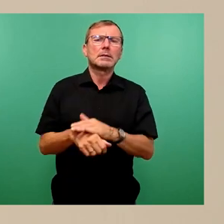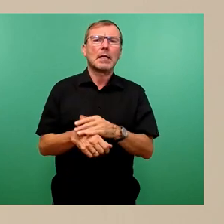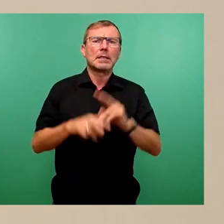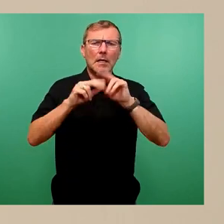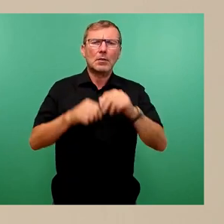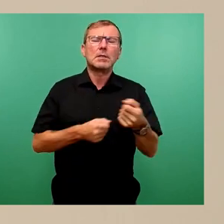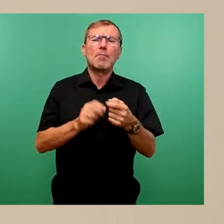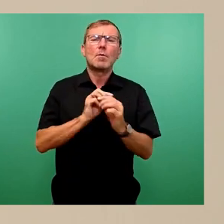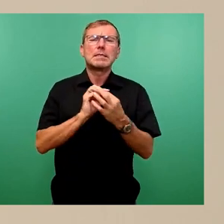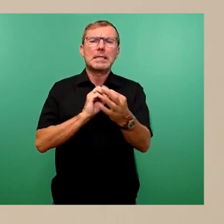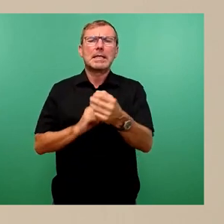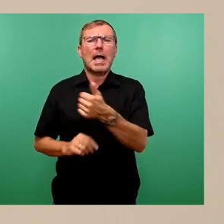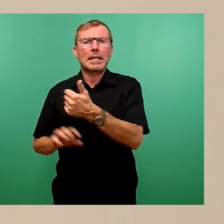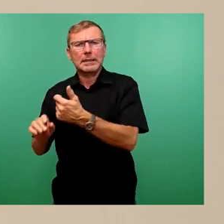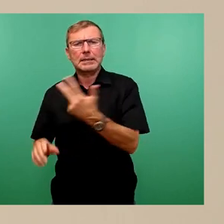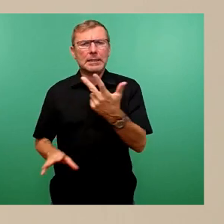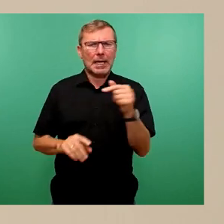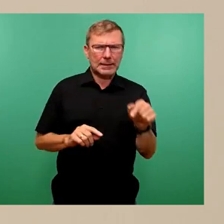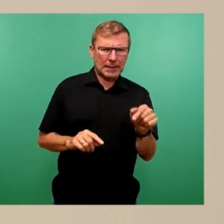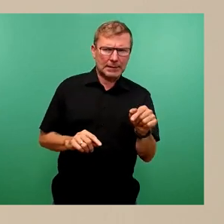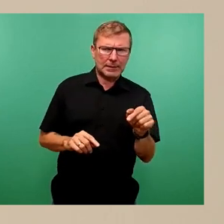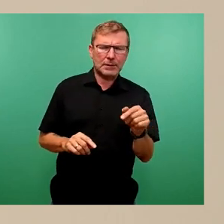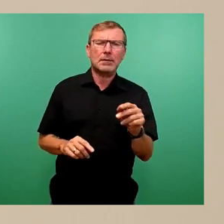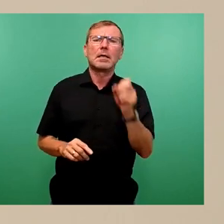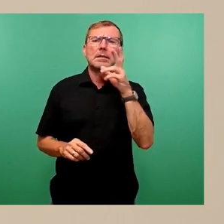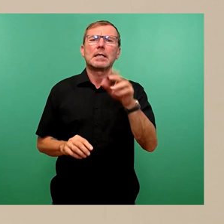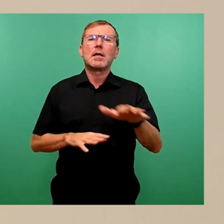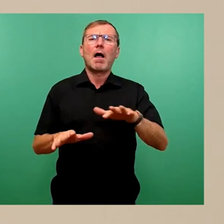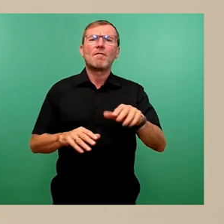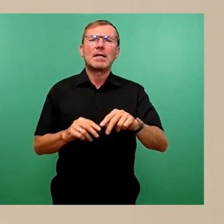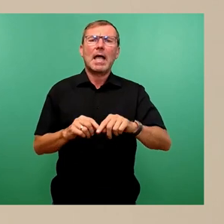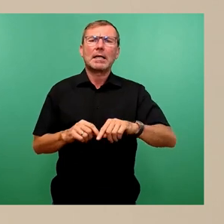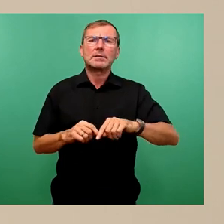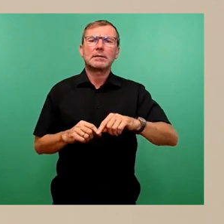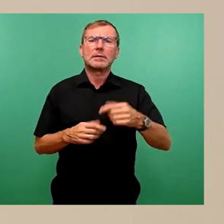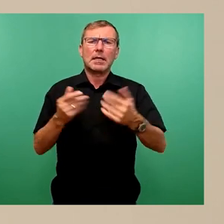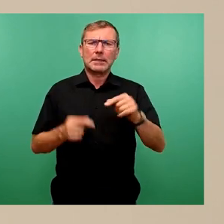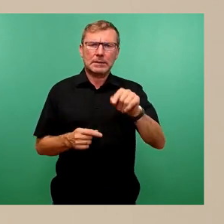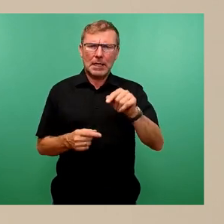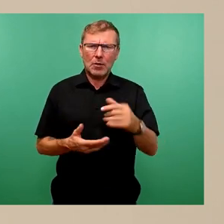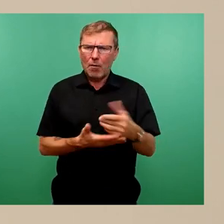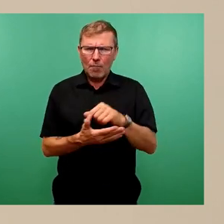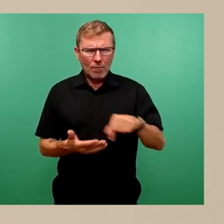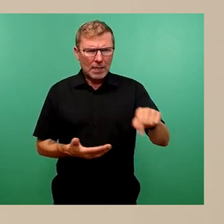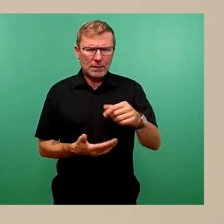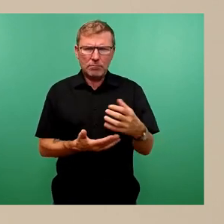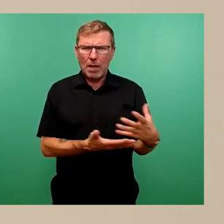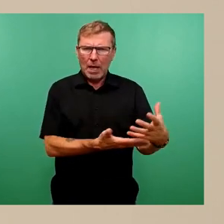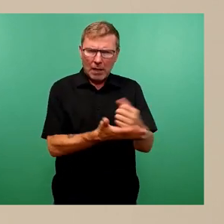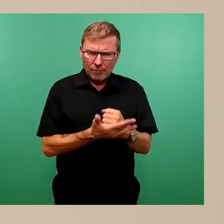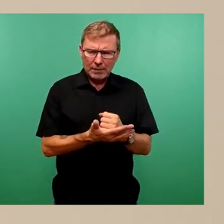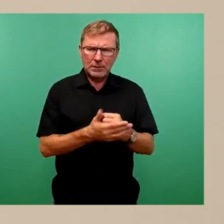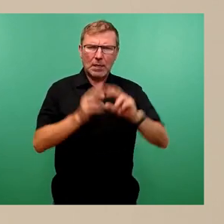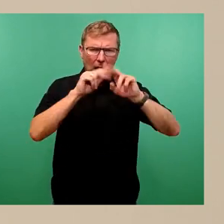63. Ebenfalls täglich werden die Verkehrsmengen an den vorhandenen Pegelzählstellen des Umfelds erfasst und ausgelesen. Bei einer